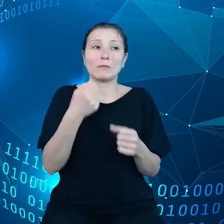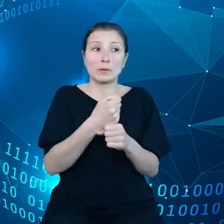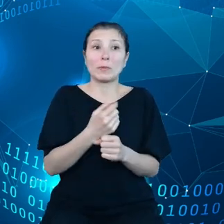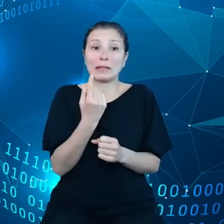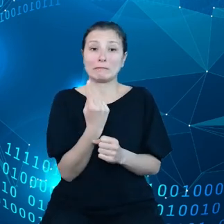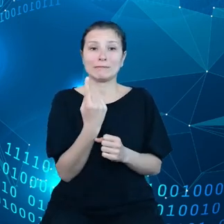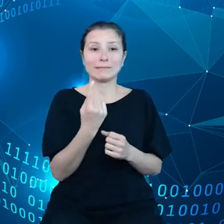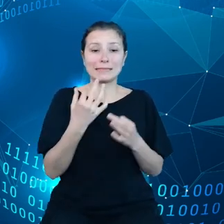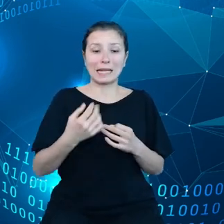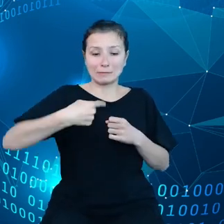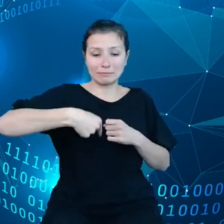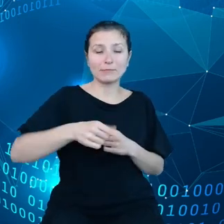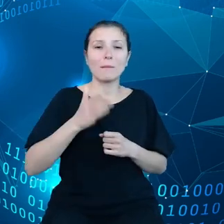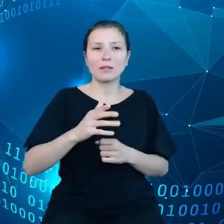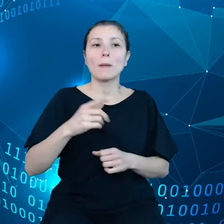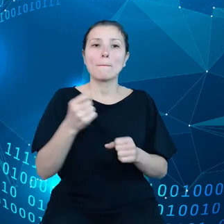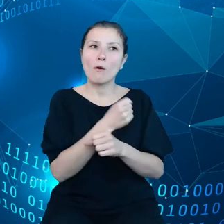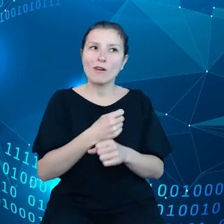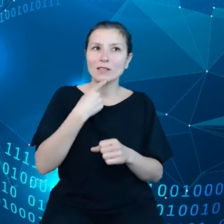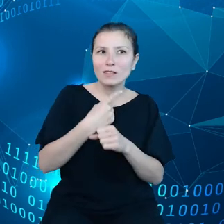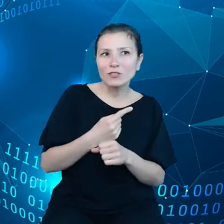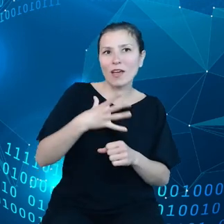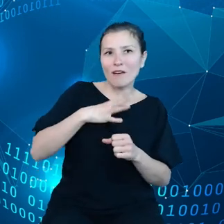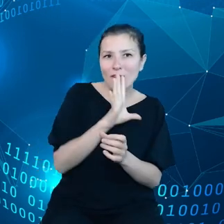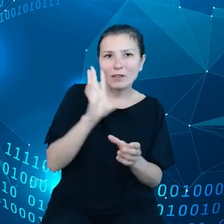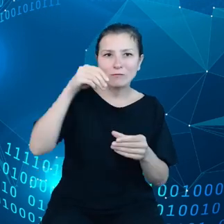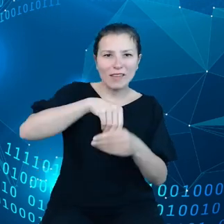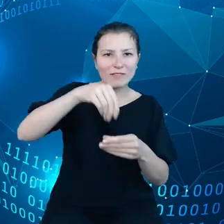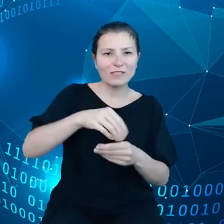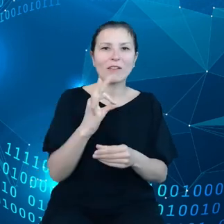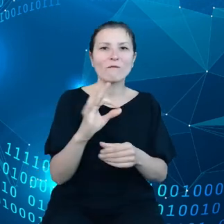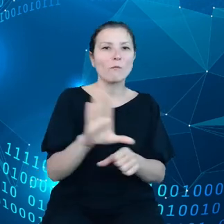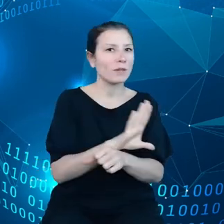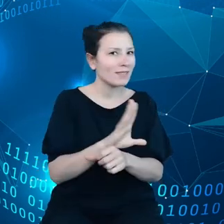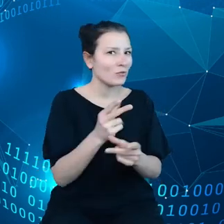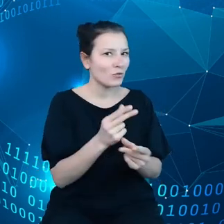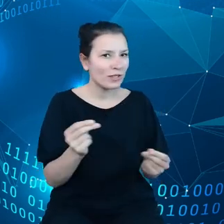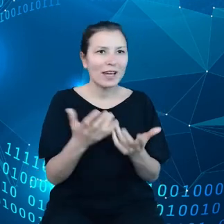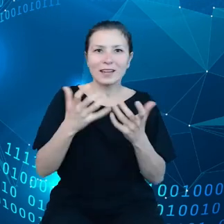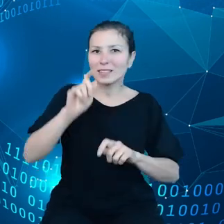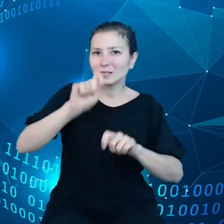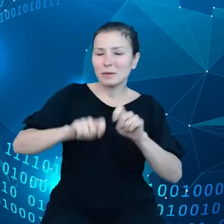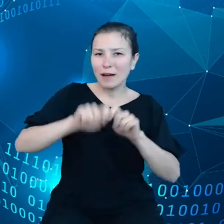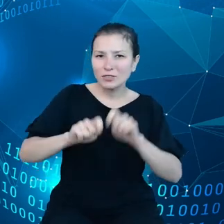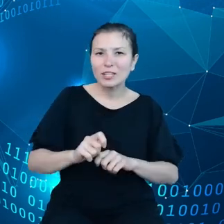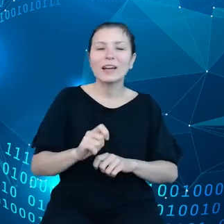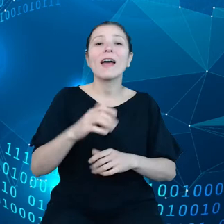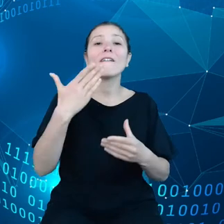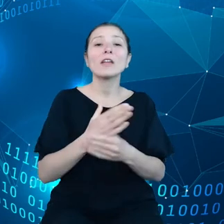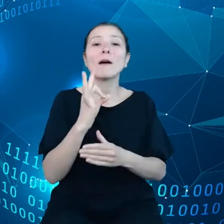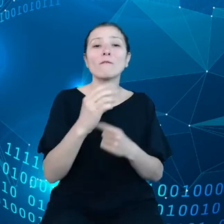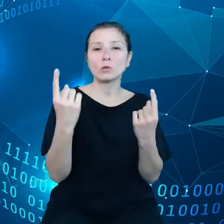powinien zainwestować w swy biznes. Teraz chce po prostu zweryfikować, jak idzie jego kontrahentom, żeby nie